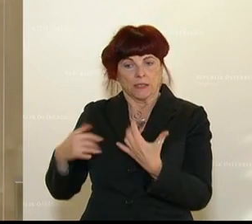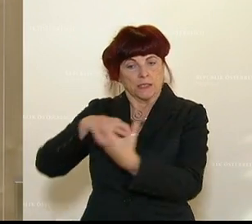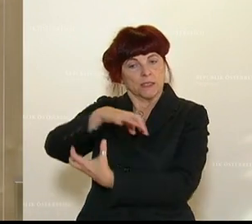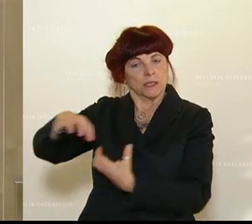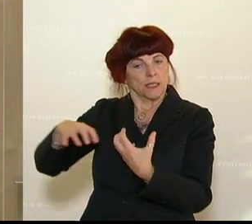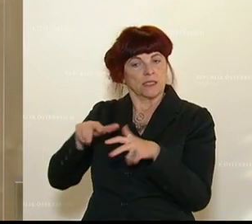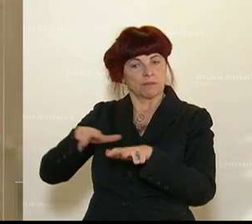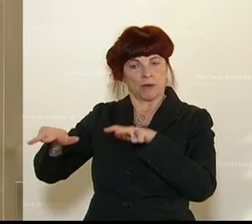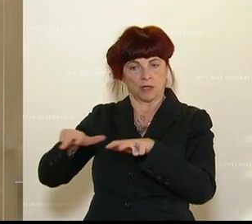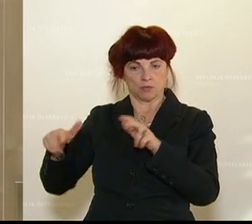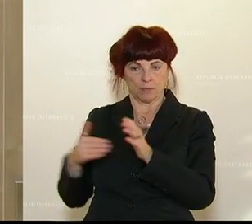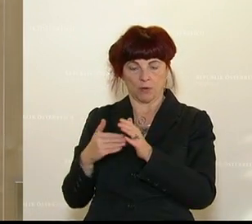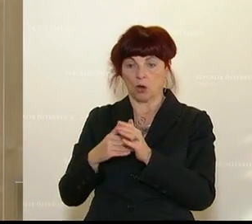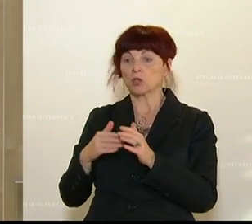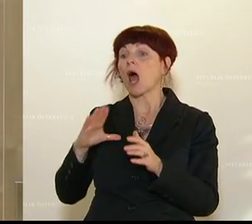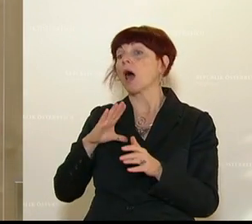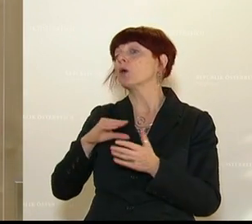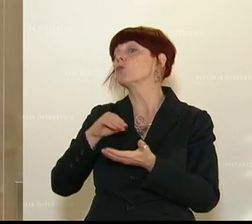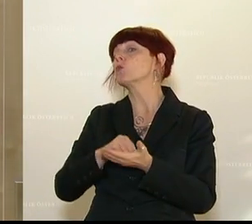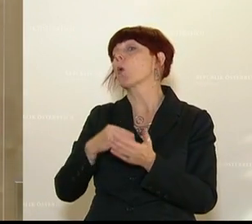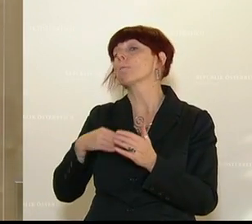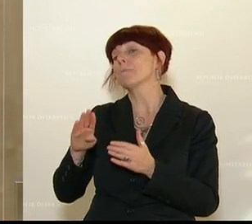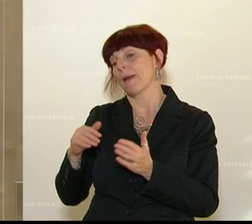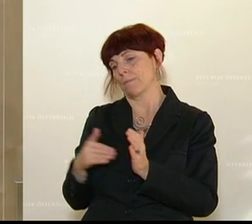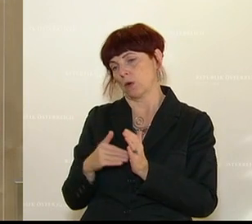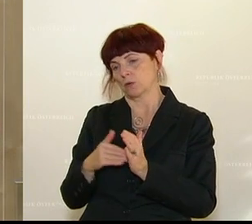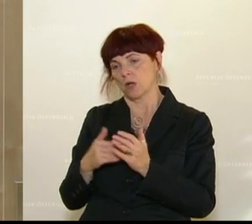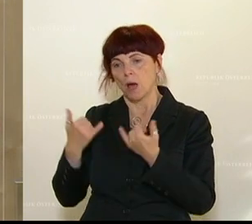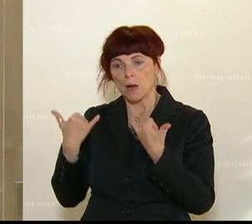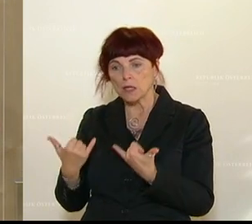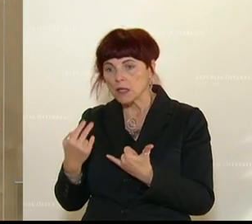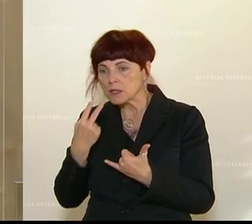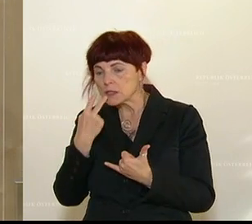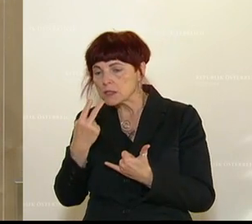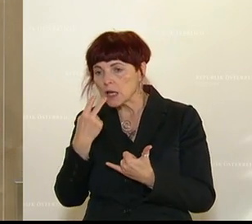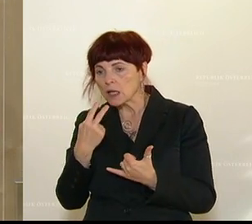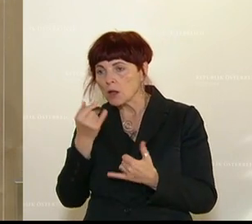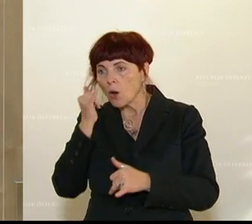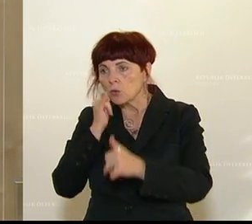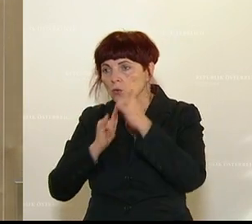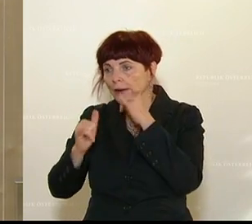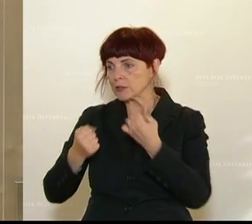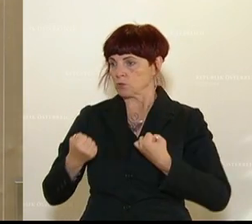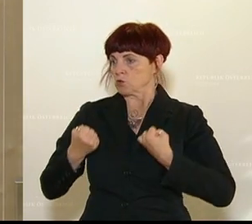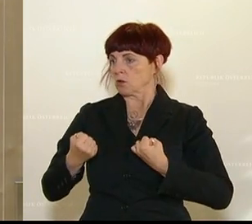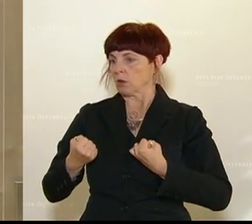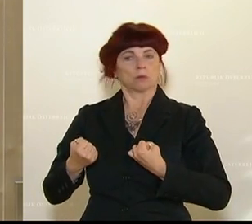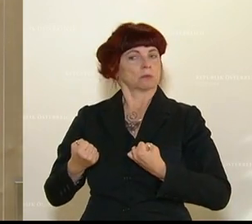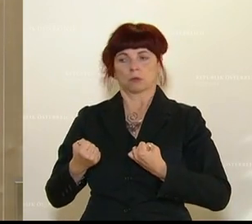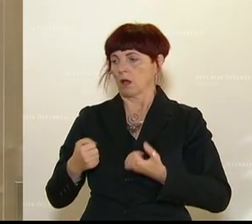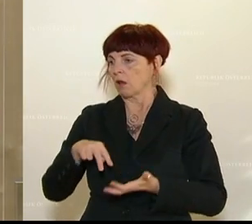spätestens jetzt merken wir, auf welchen wackeligen Beinen unser Tourismus steht. Und alleine, wenn man die